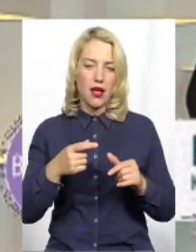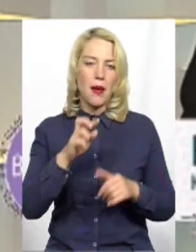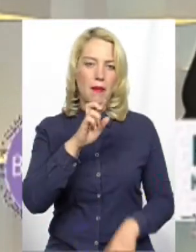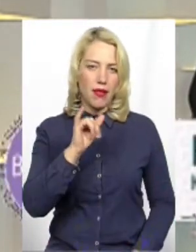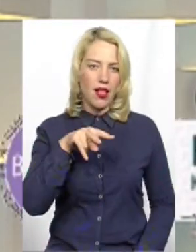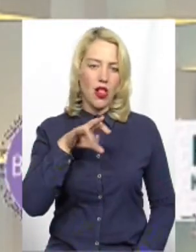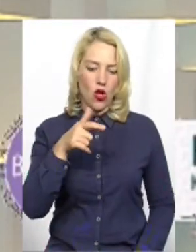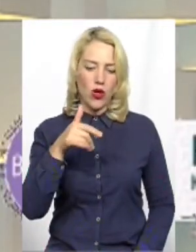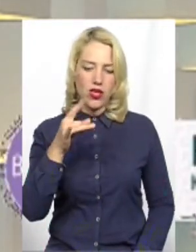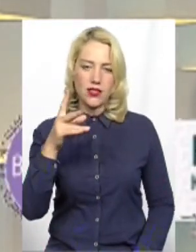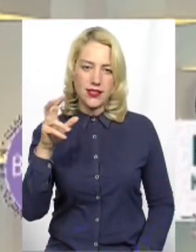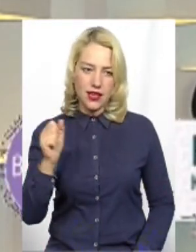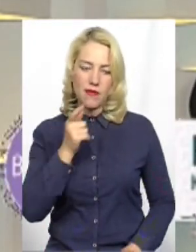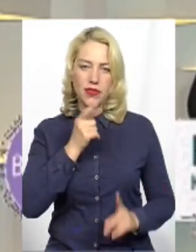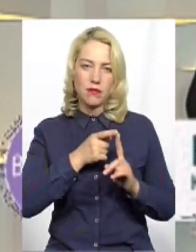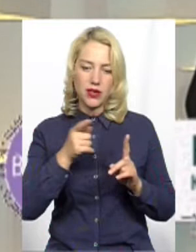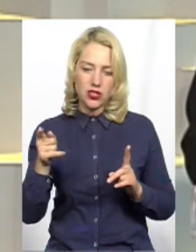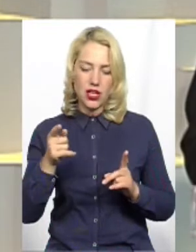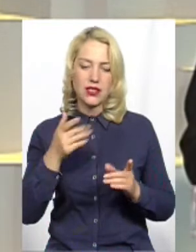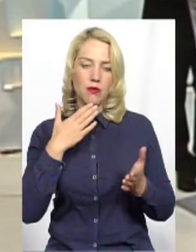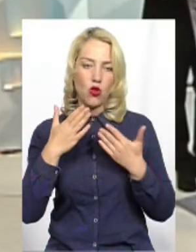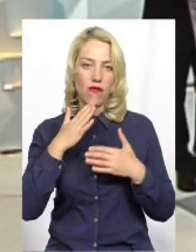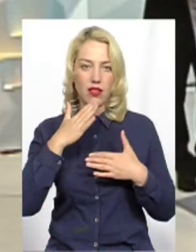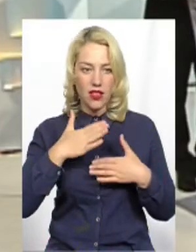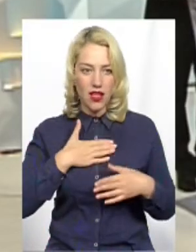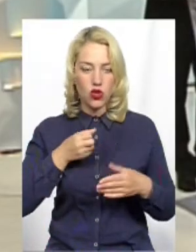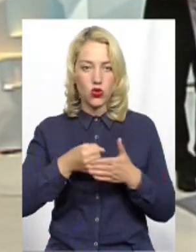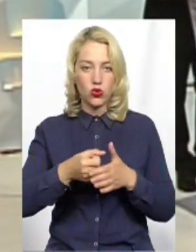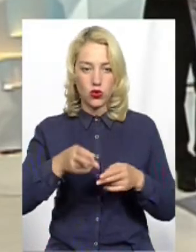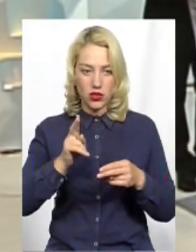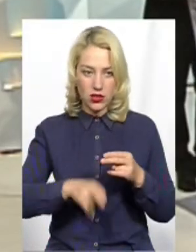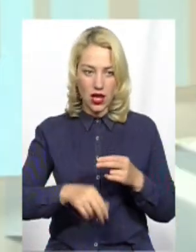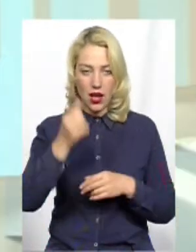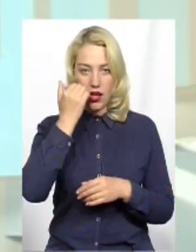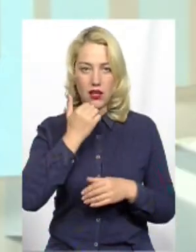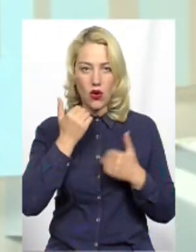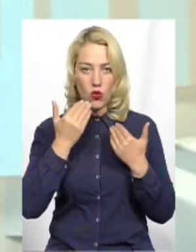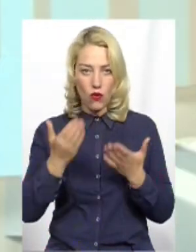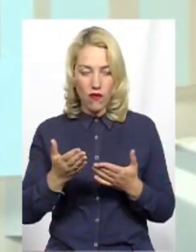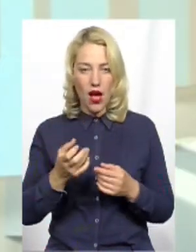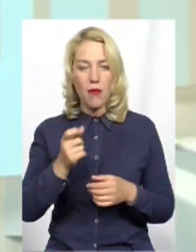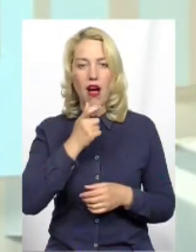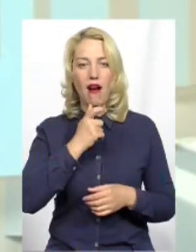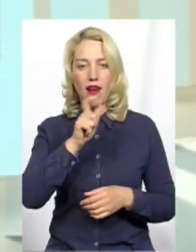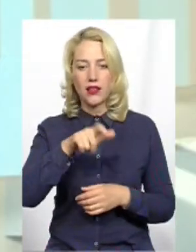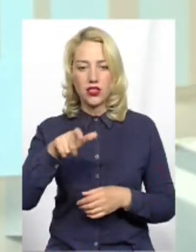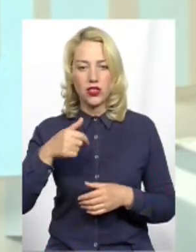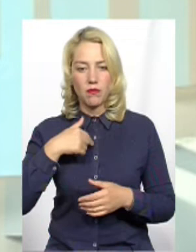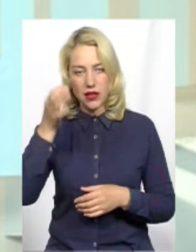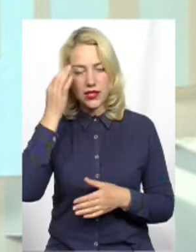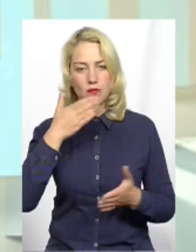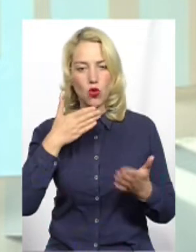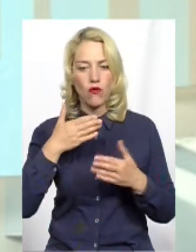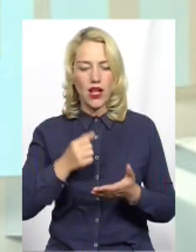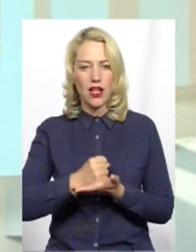І час для нашого спілкування до бігкінця. Дякую вам, пане Юрію. Глядачам і слухачам нагадаю, ми спілкувалися із